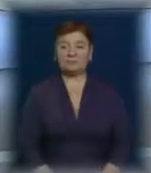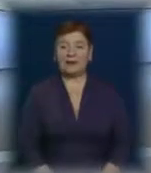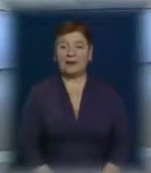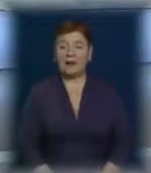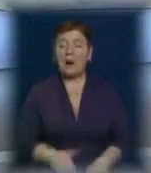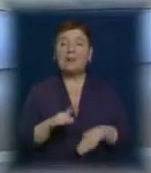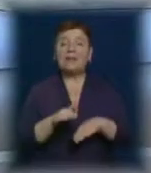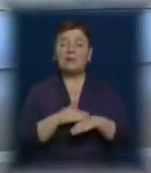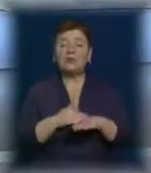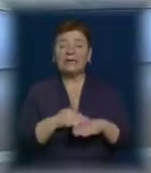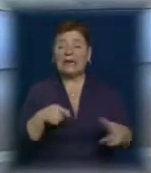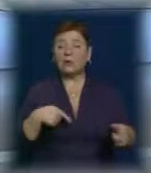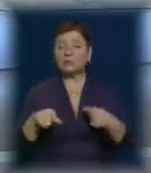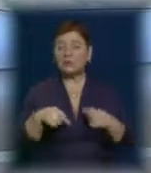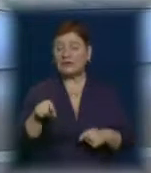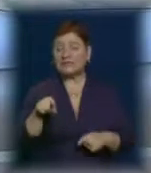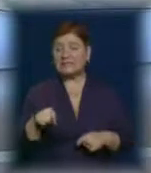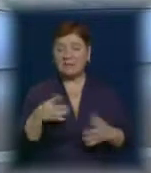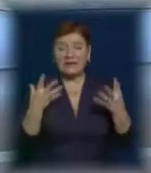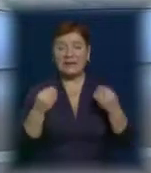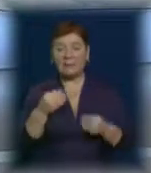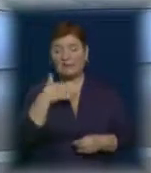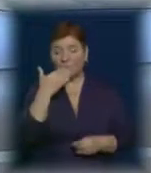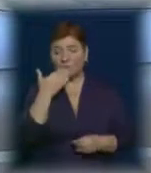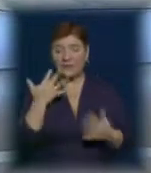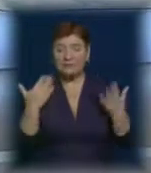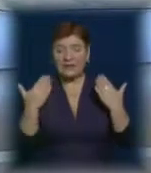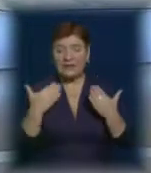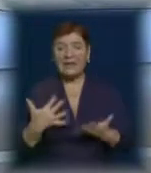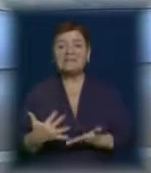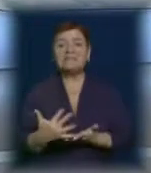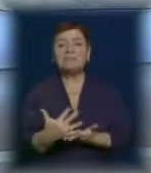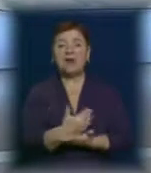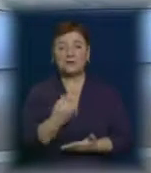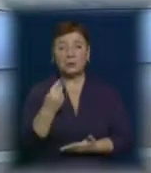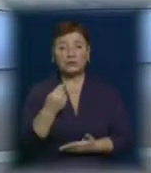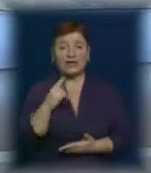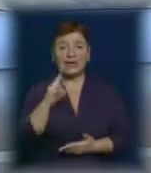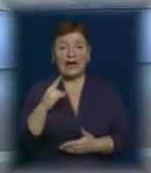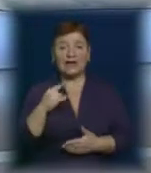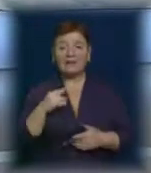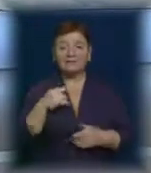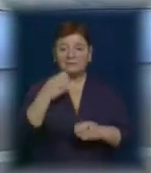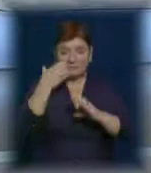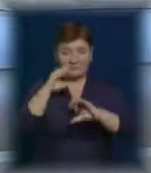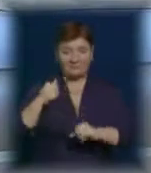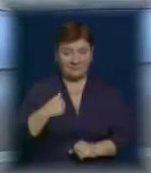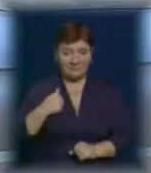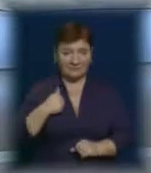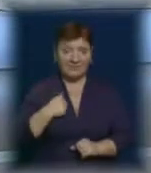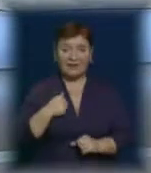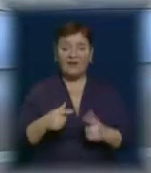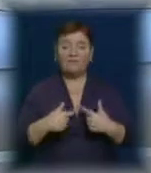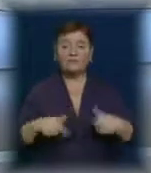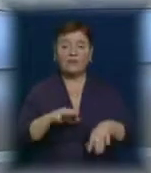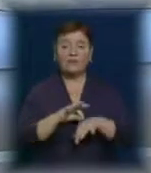Благодійний розпродаж відбудеться цими вихідними в Ужгороді. Мета акції – зібрати кошти на придбання тепловізора для військових, які перебувають в